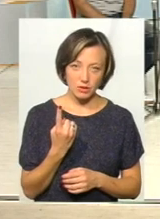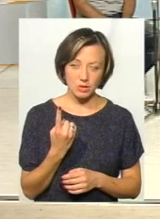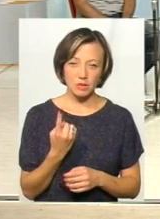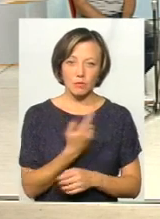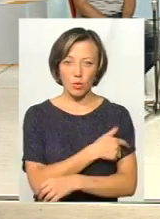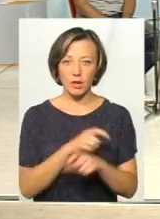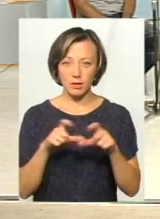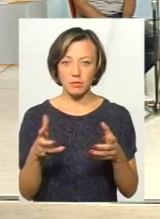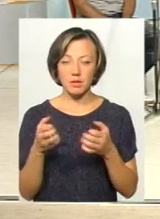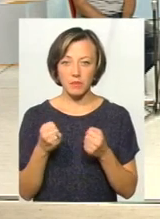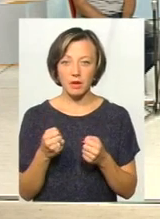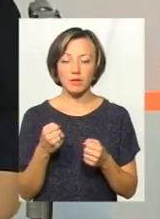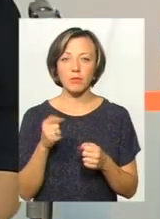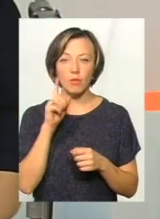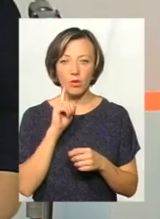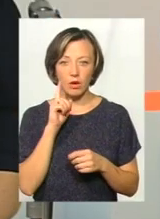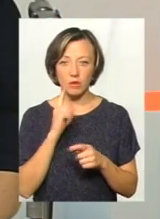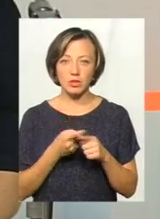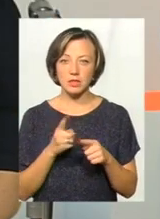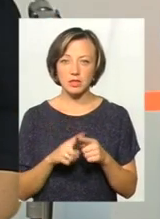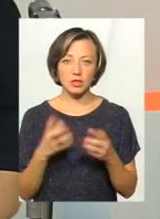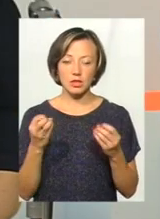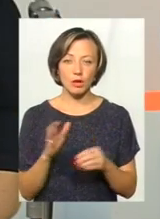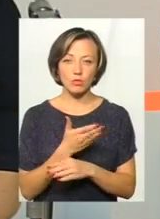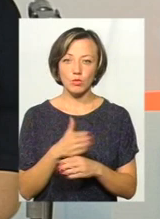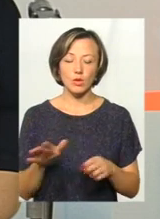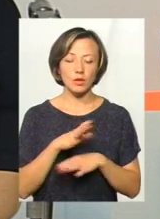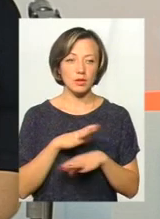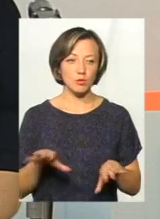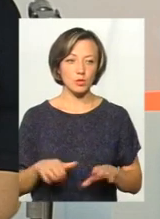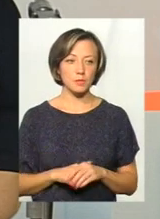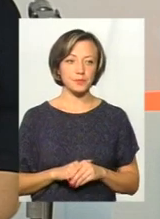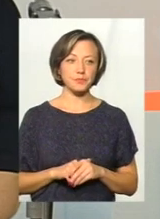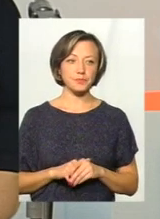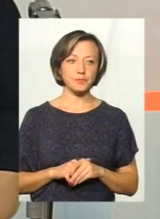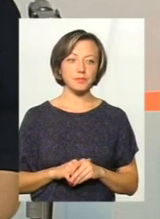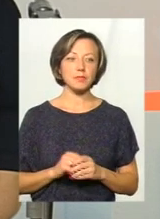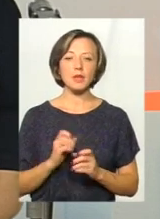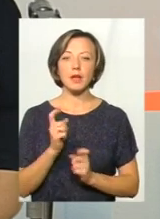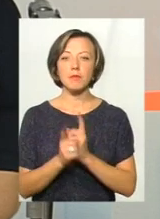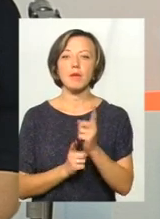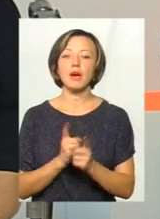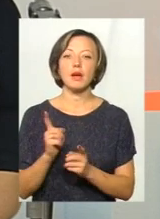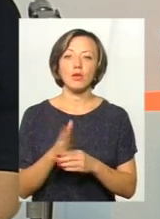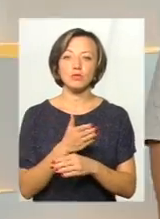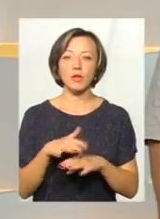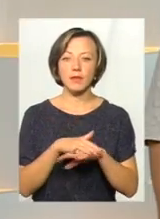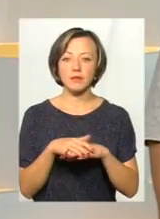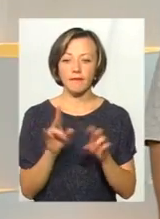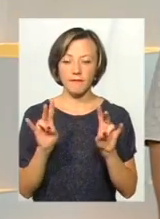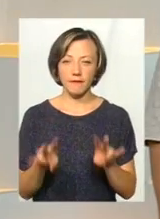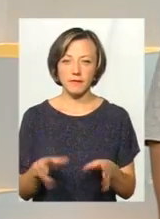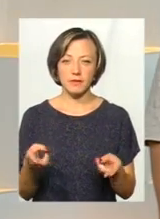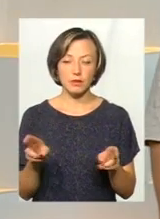приймають. Той, що поки що з цього розподілу ще не було перерозподілу населення, так, закріплене, воно так і залишилося.